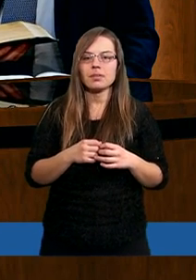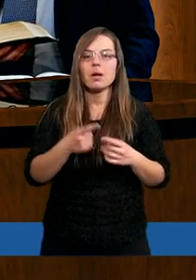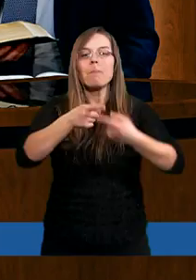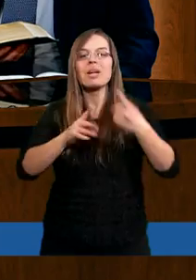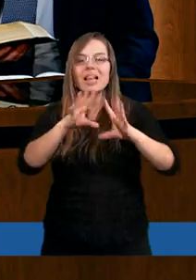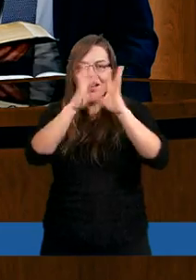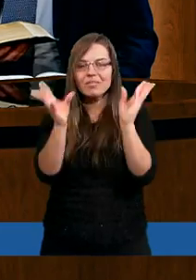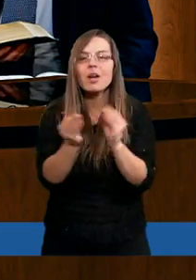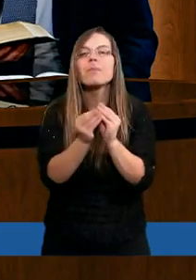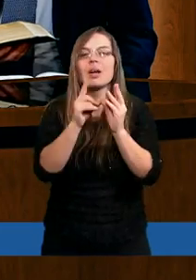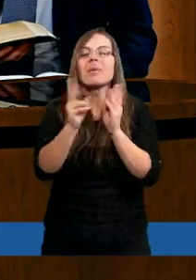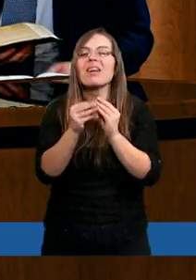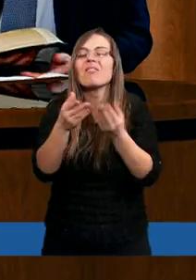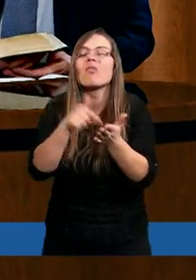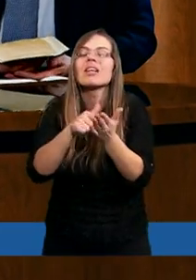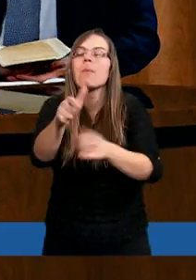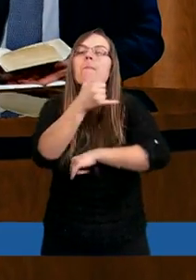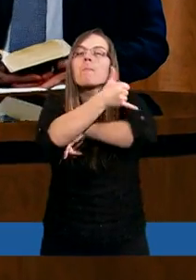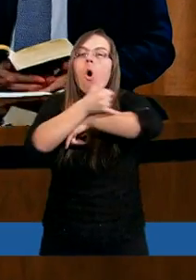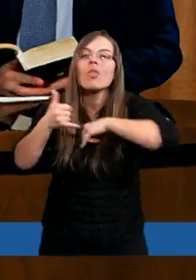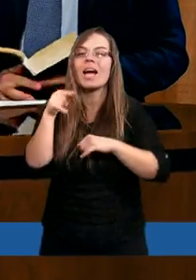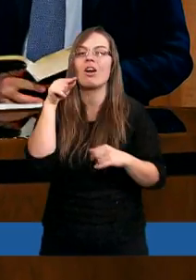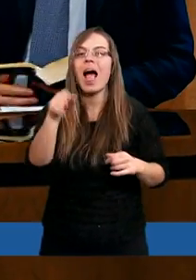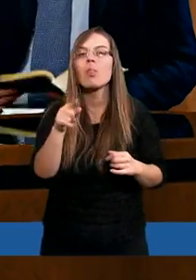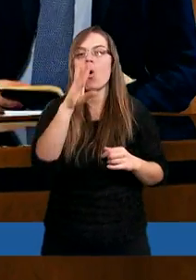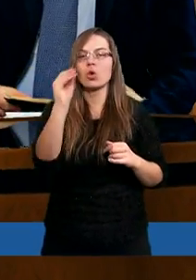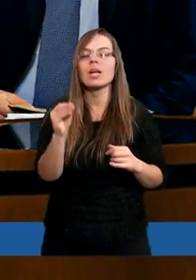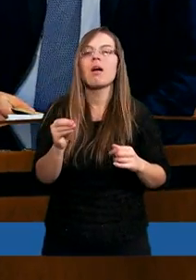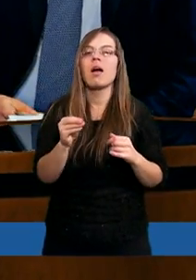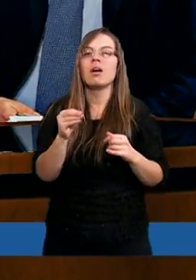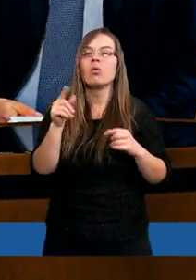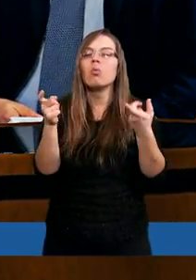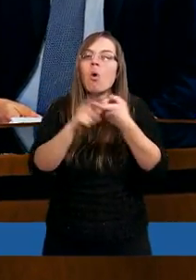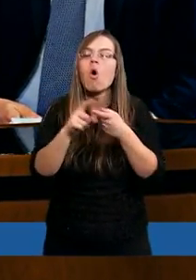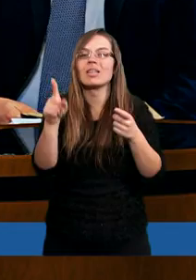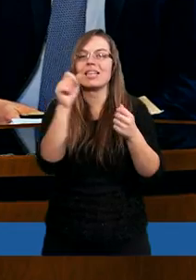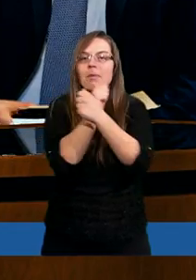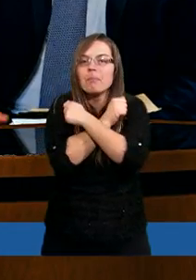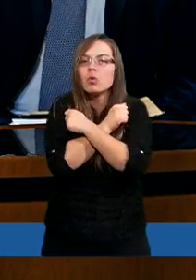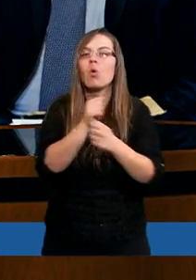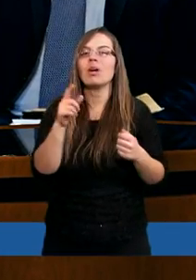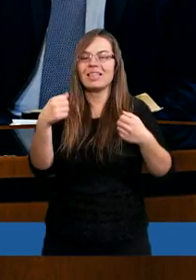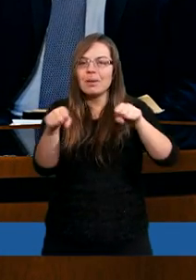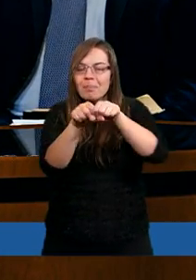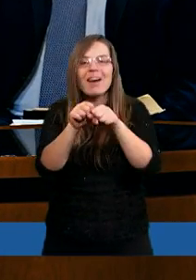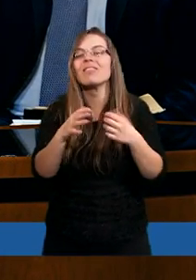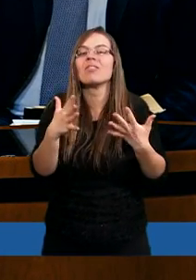Przede wszystkim właśnie podkreśla to, że wyłącznie dzięki wierze